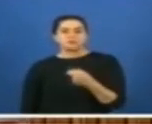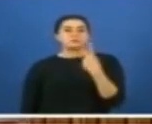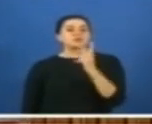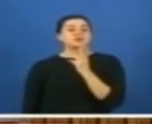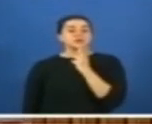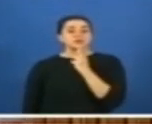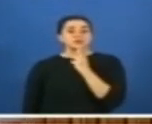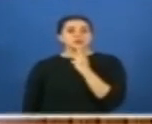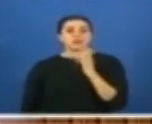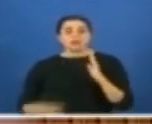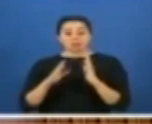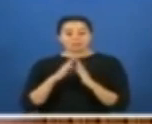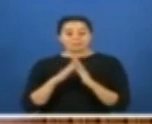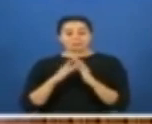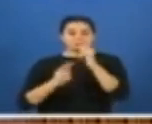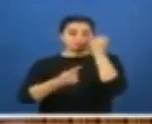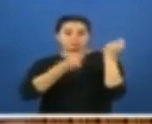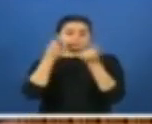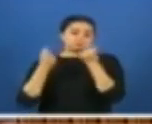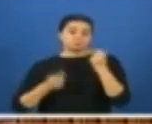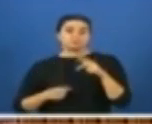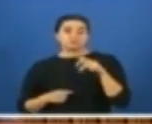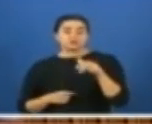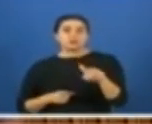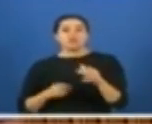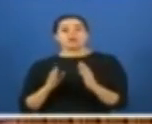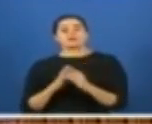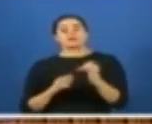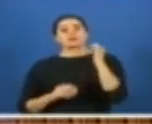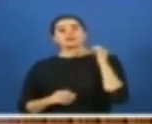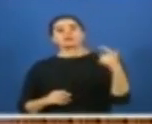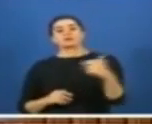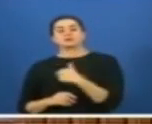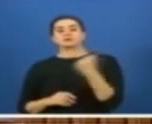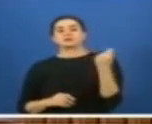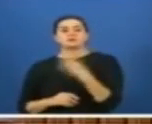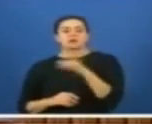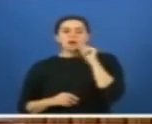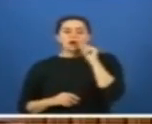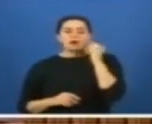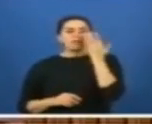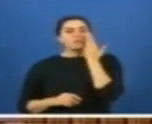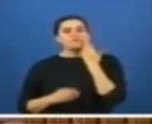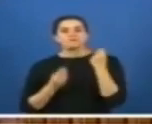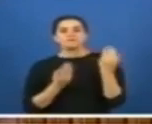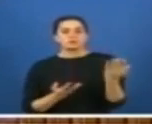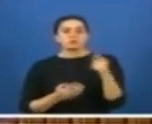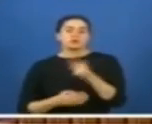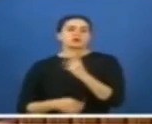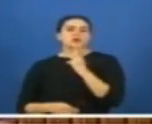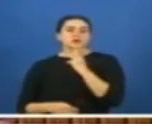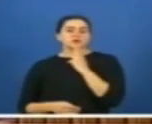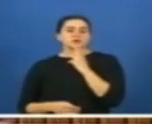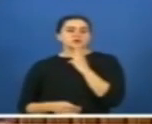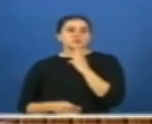kadın evinden süslenip çıkıp, evine dönene kadar kaç erkeğin şehvetini tahrik etmişse, o kadar